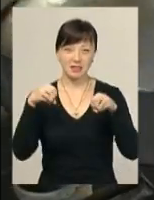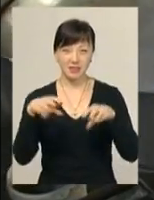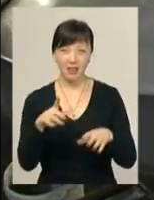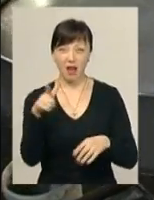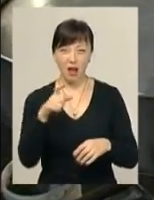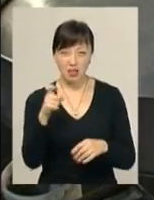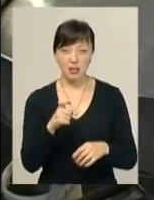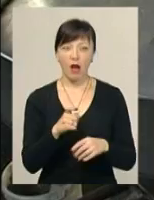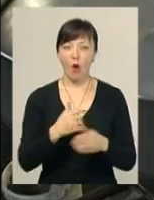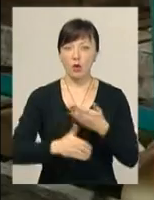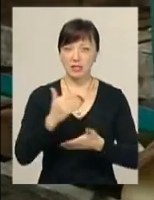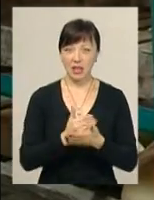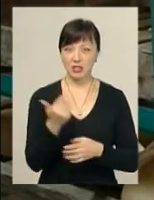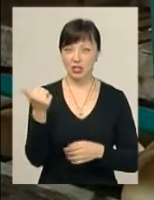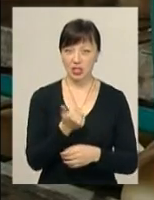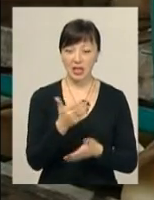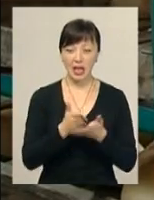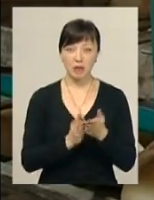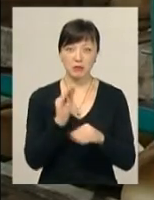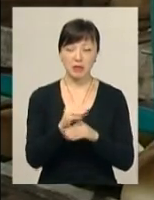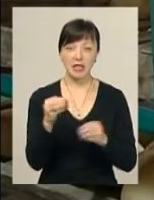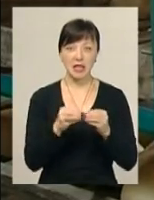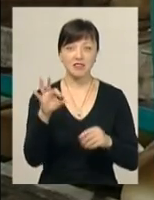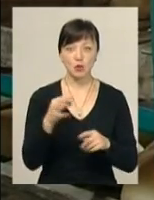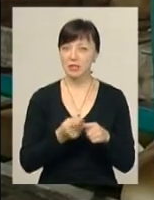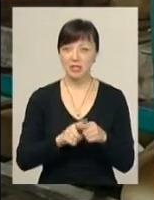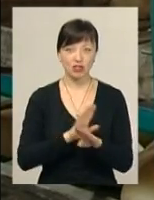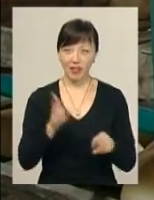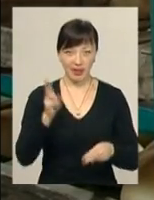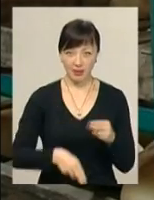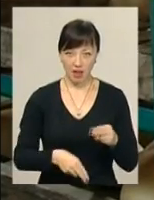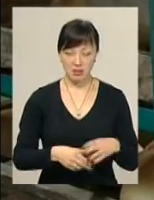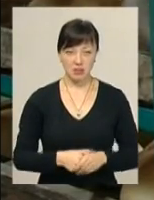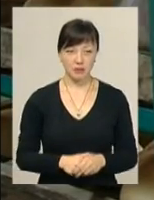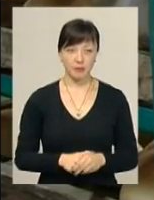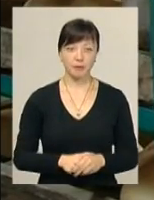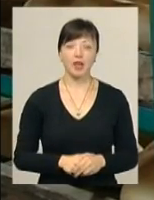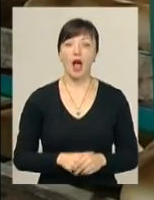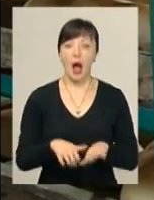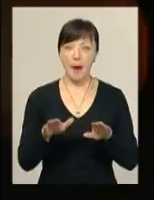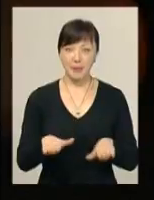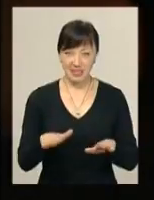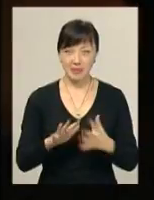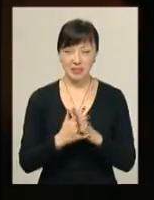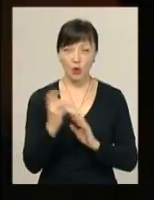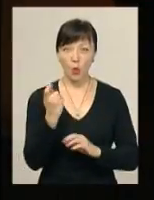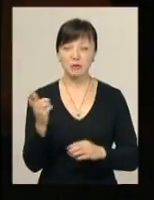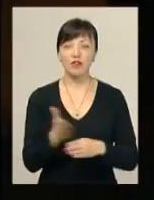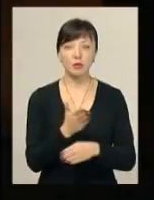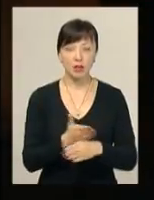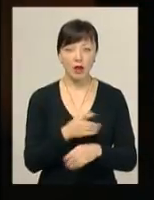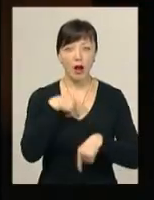продукт номер один додав у вартості близько 10%. І це ще не межа, прогнозують експерти. А вже місцеві сільгоспвиробники